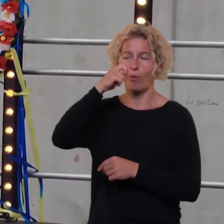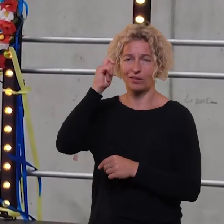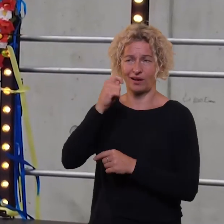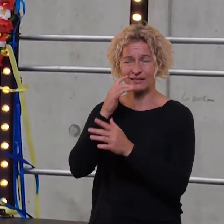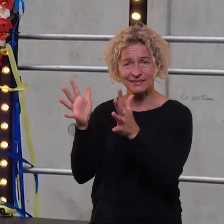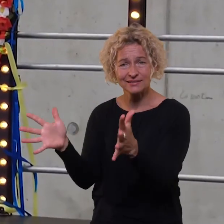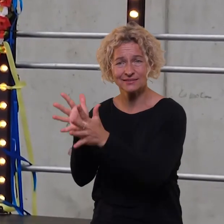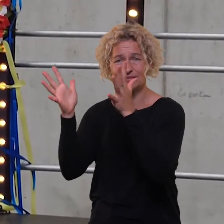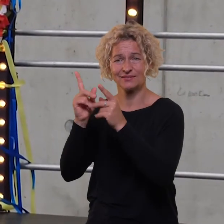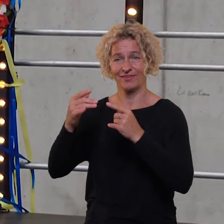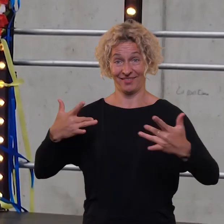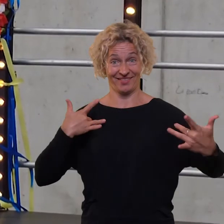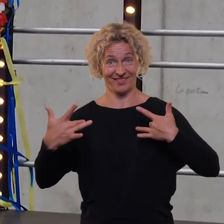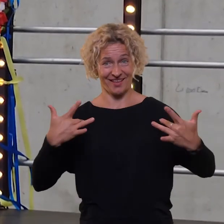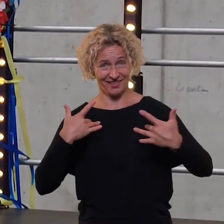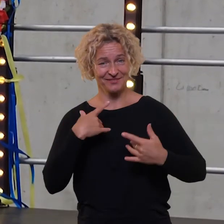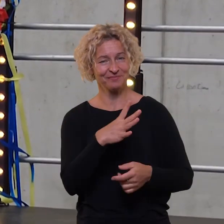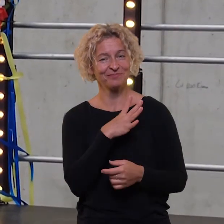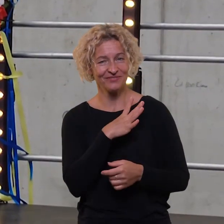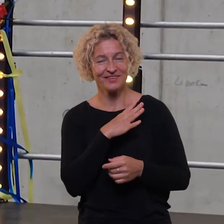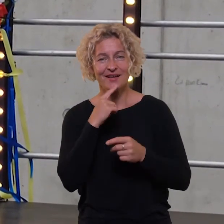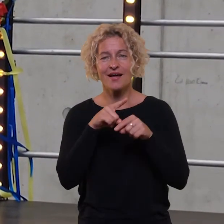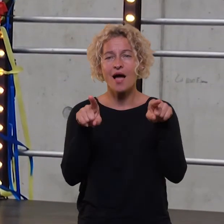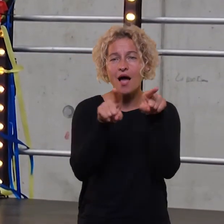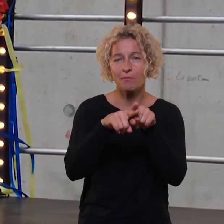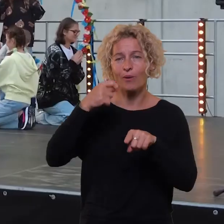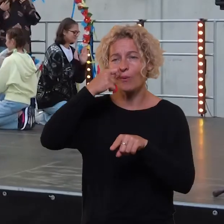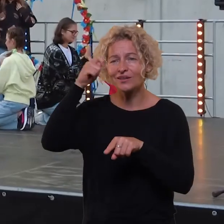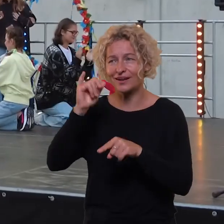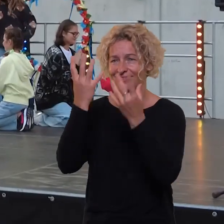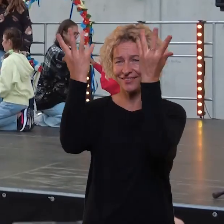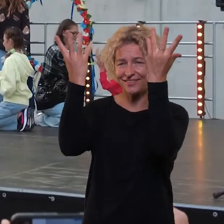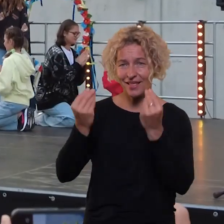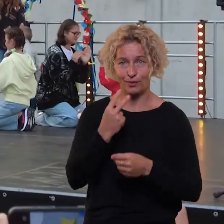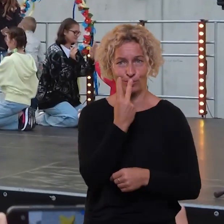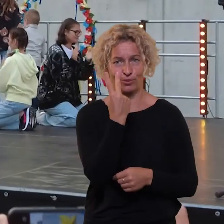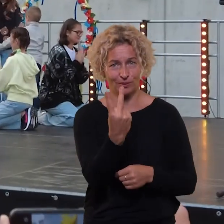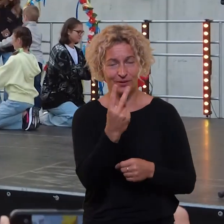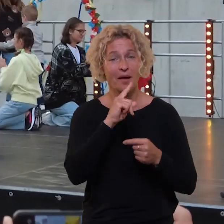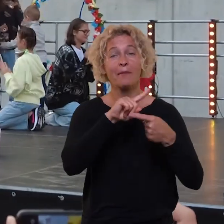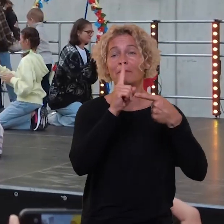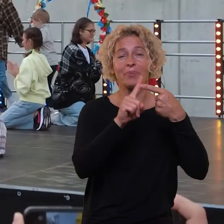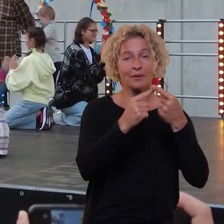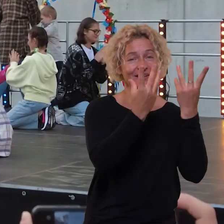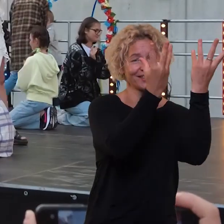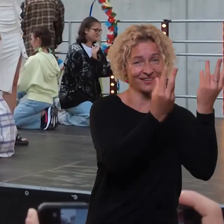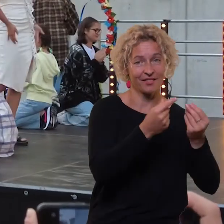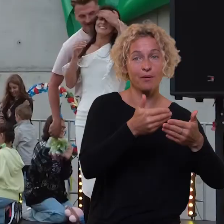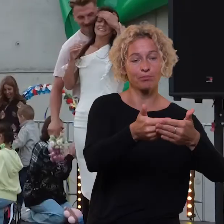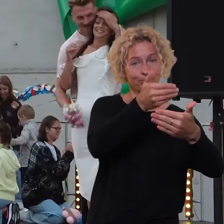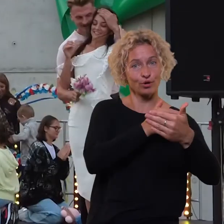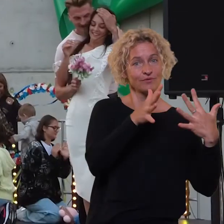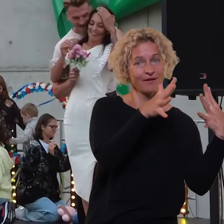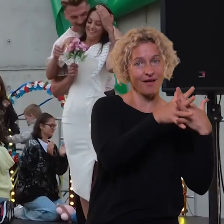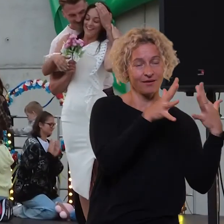visus atvykusius nukėlė į Ukrainą, kur buvo parodytos dvi visiškai skirtingos ukrainiečių gyvenimo dienos. Pirmoji diena